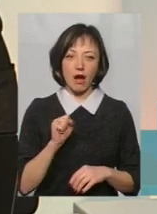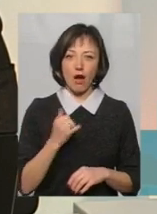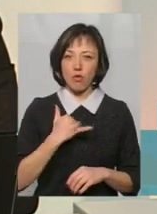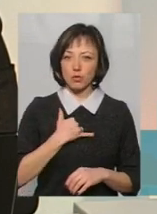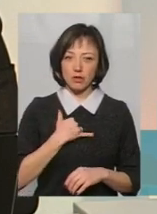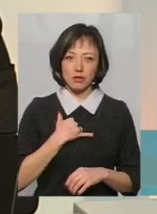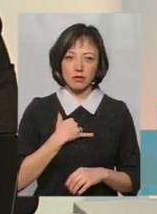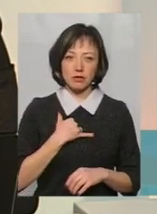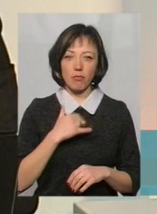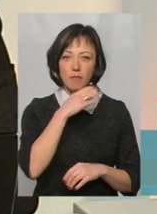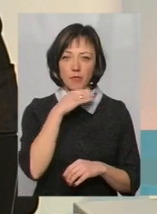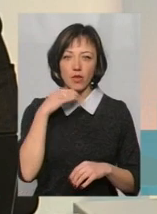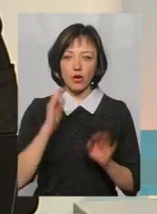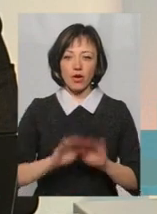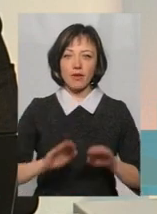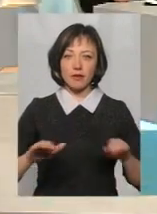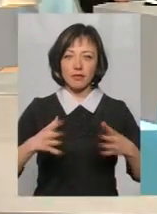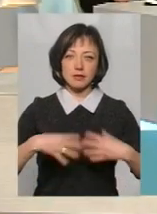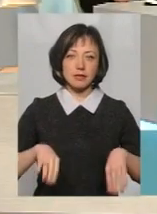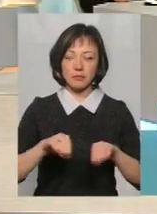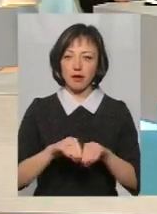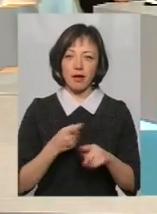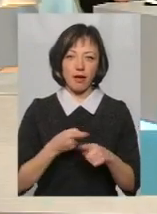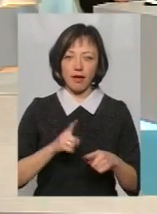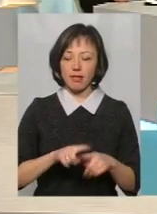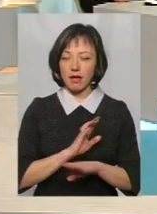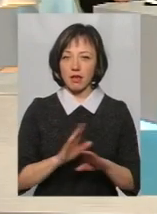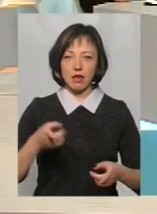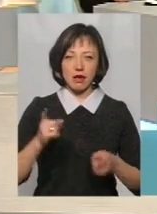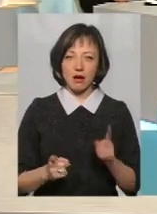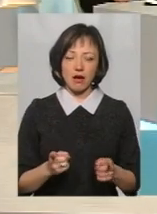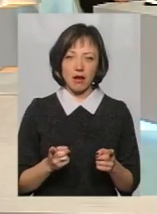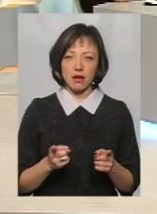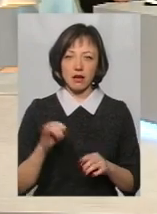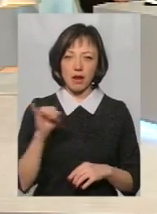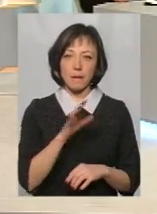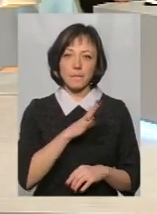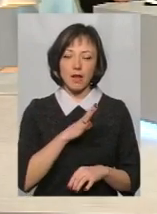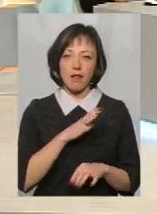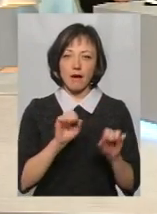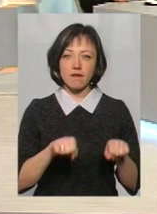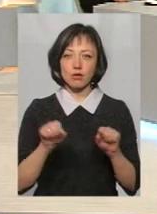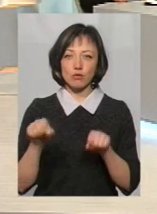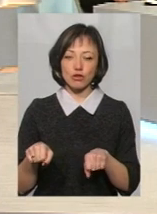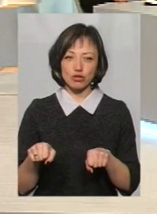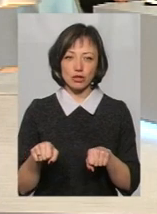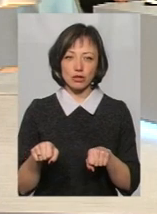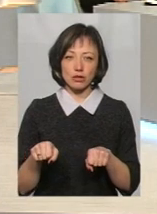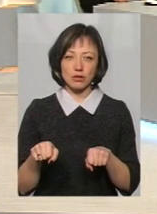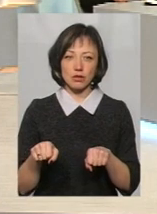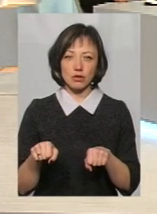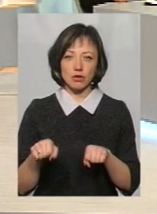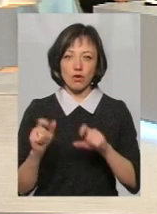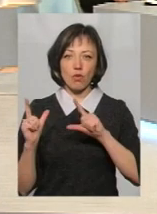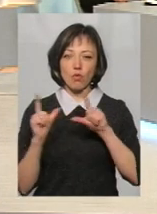у нас там многодетна сім'я, в общем, це нереально, я так посчитав. Ну, і була можливість уїхати,